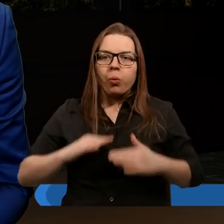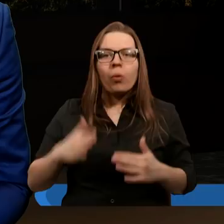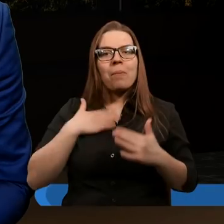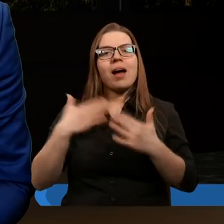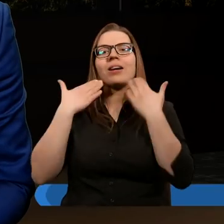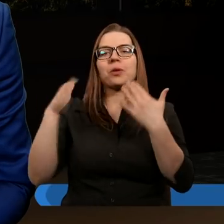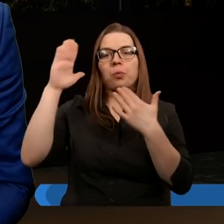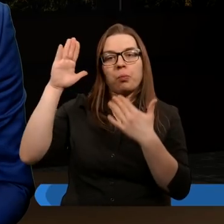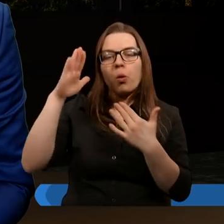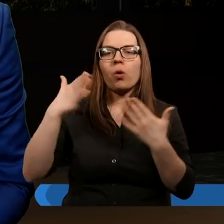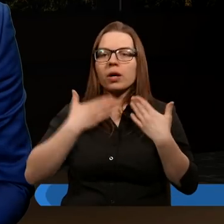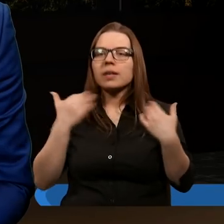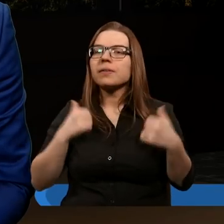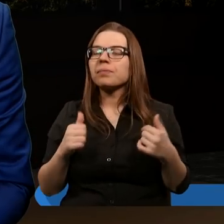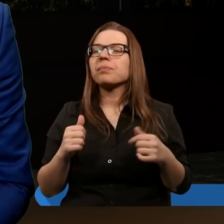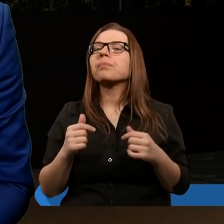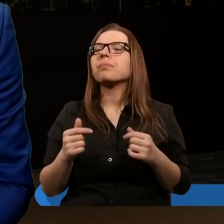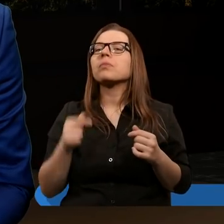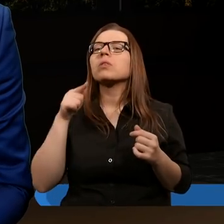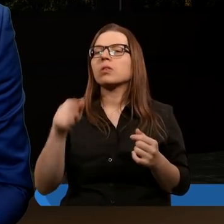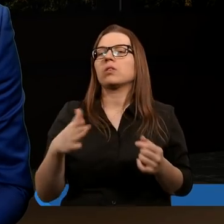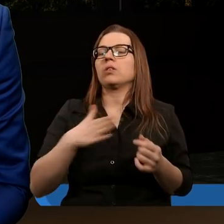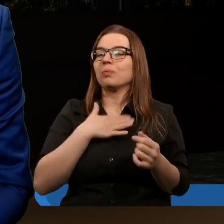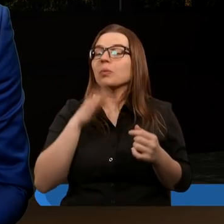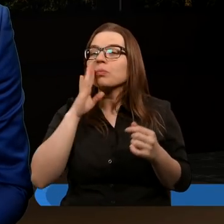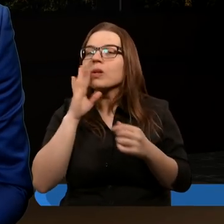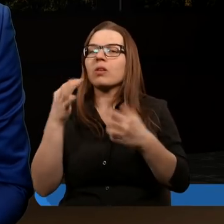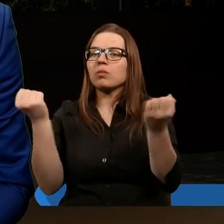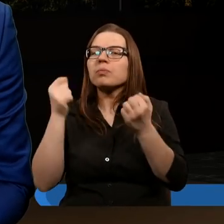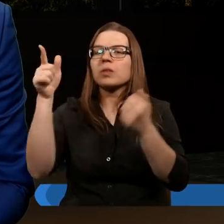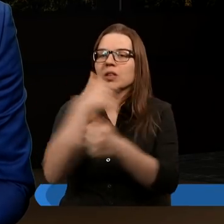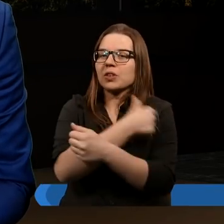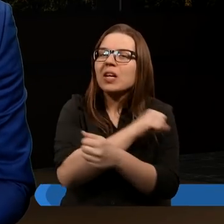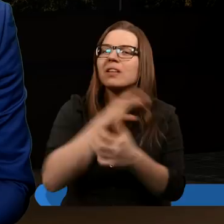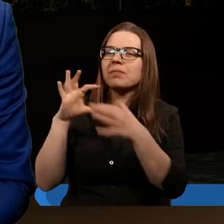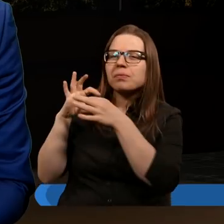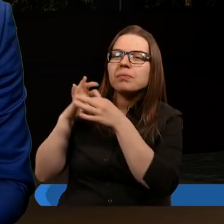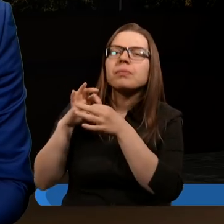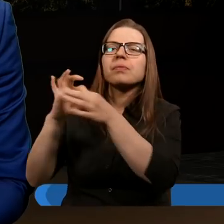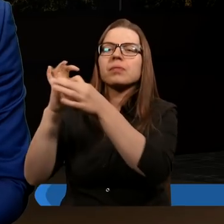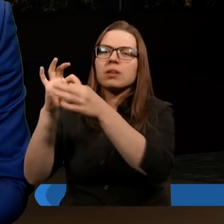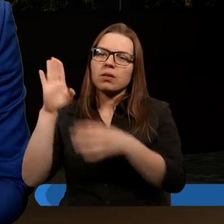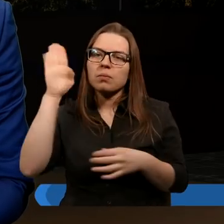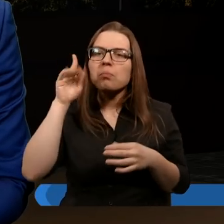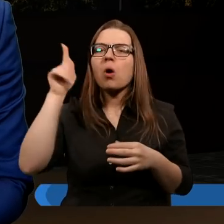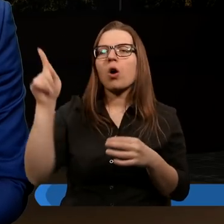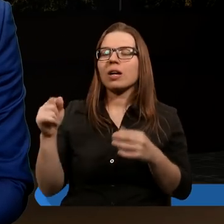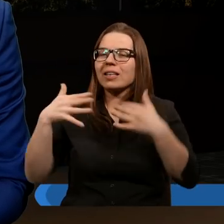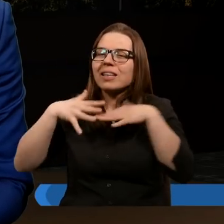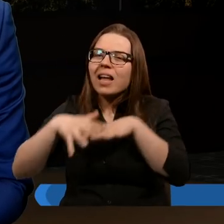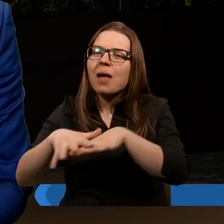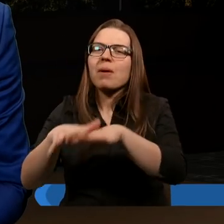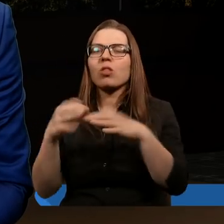właśnie też Małgosia mówiła. Dokładnie pokazuje, jacy oni byli jako chrześcijanie, prawda? Że byli przyszedłowani, zasadzie